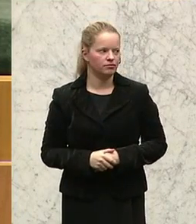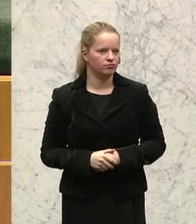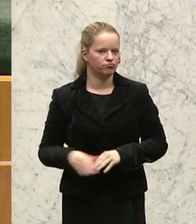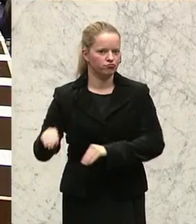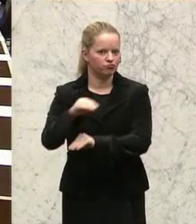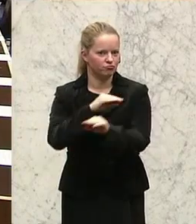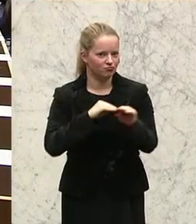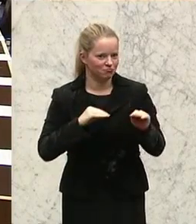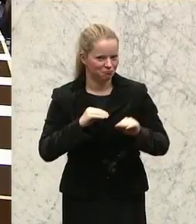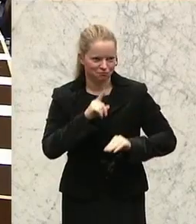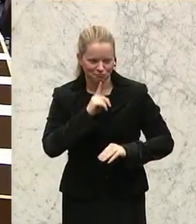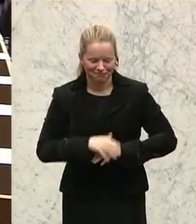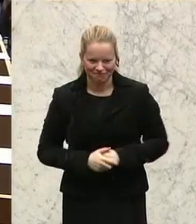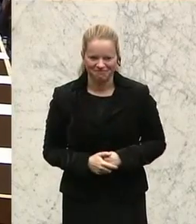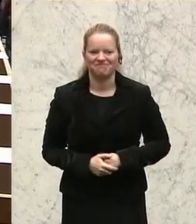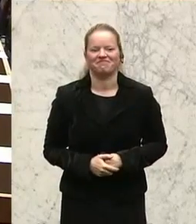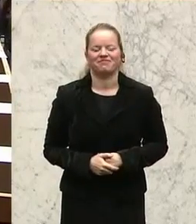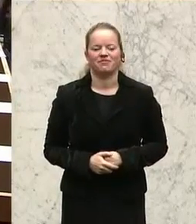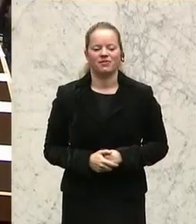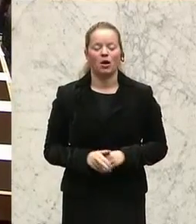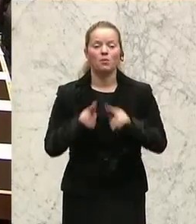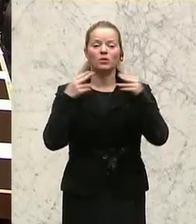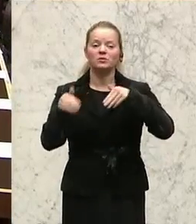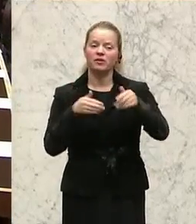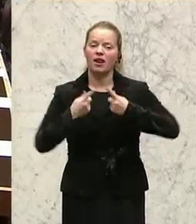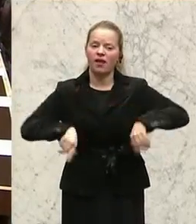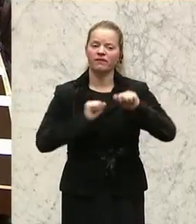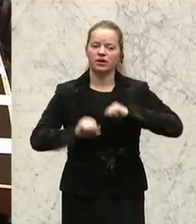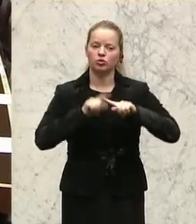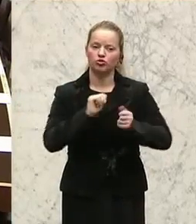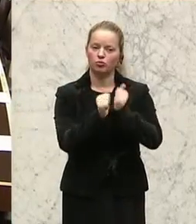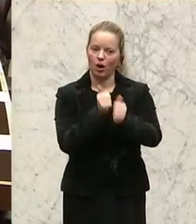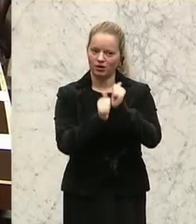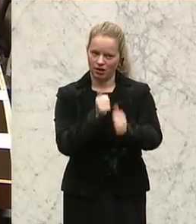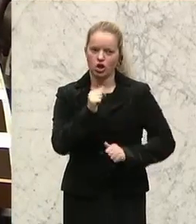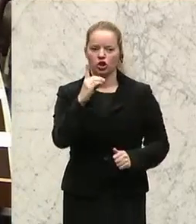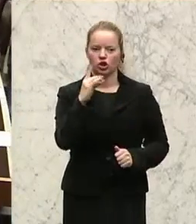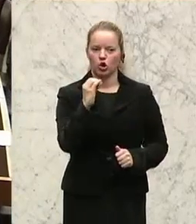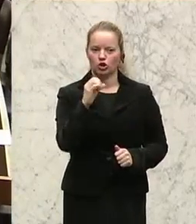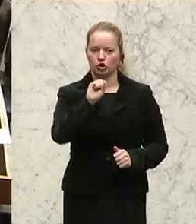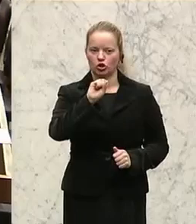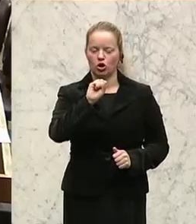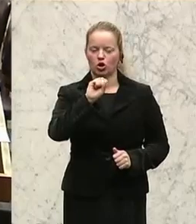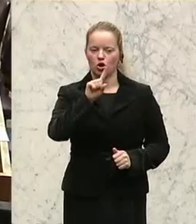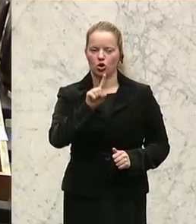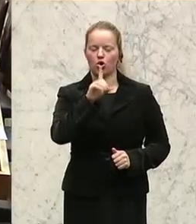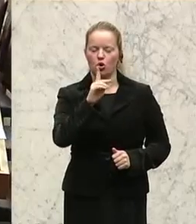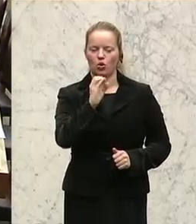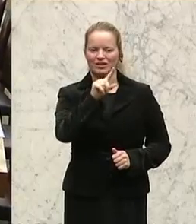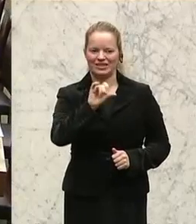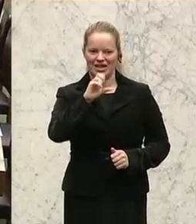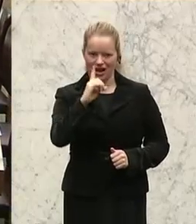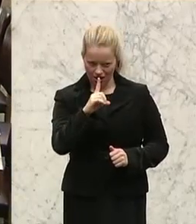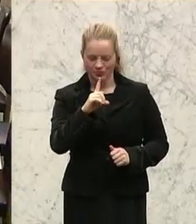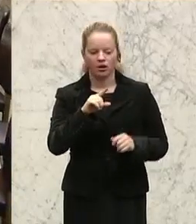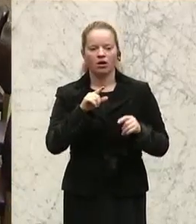Der Bundesminister für Landesverteidigung und Sport, Mag. Hans-Peter Toskozil, wird durch den Bundesminister für Arbeit, Soziales